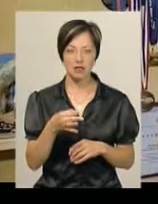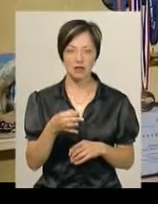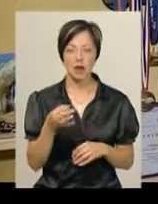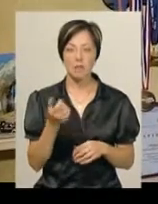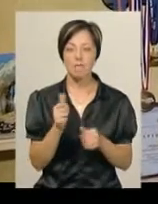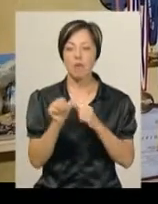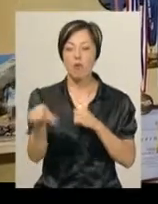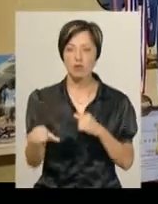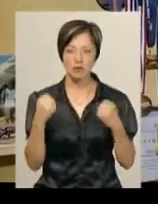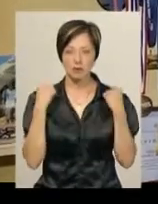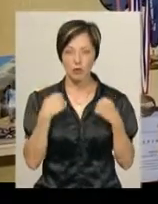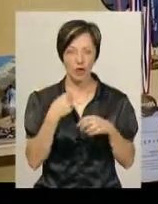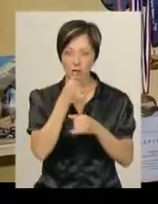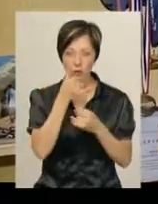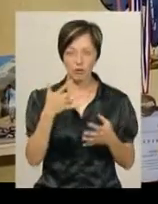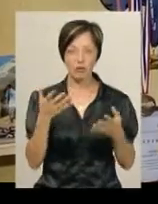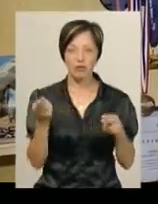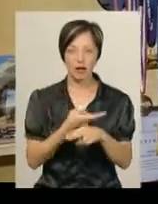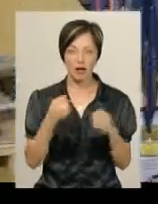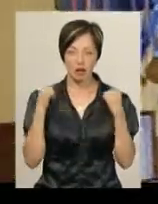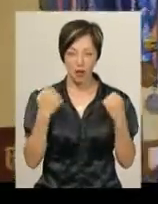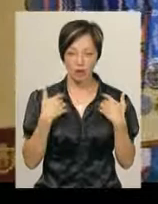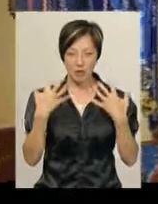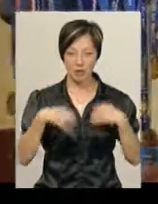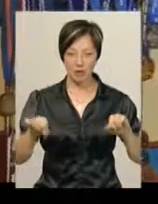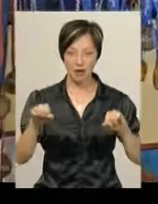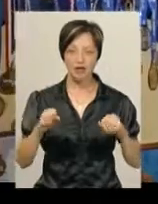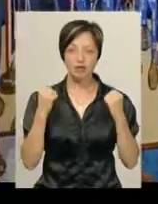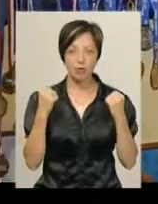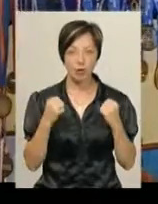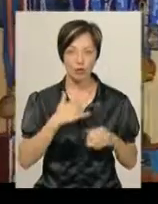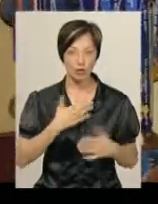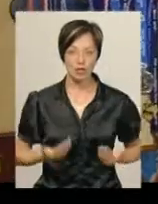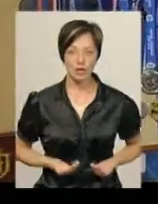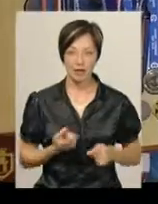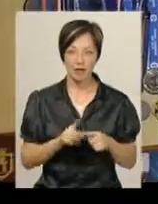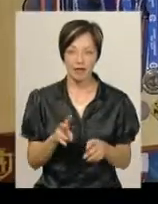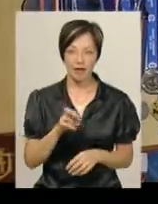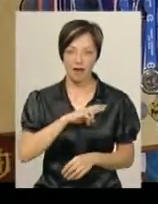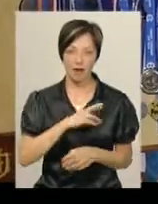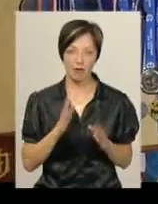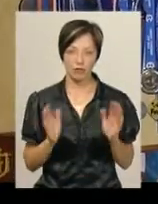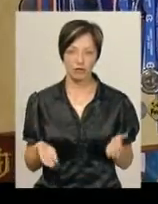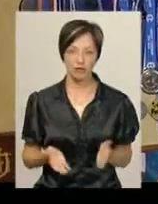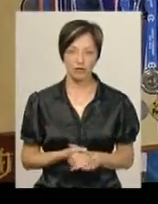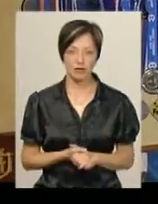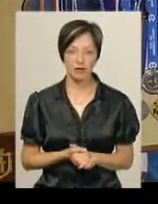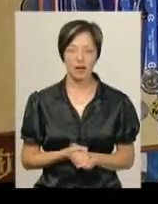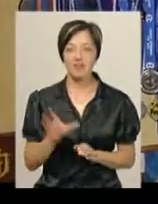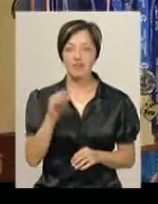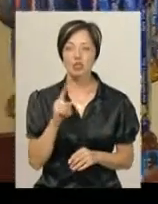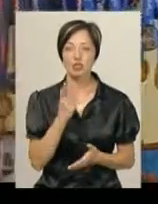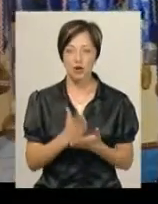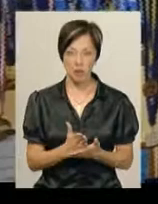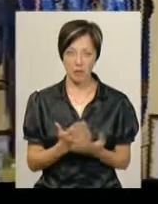спортом. Тому що спорт – це і моє життя. Якщо забрати спорт з нового життя, то це буде не я. Тобто все, що я зараз